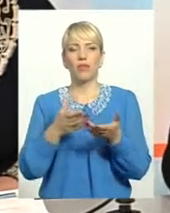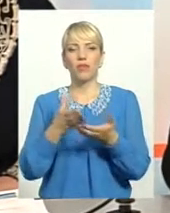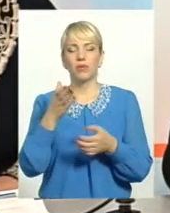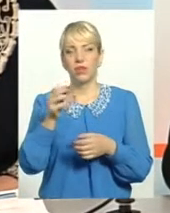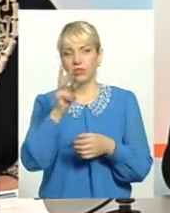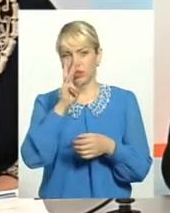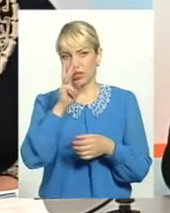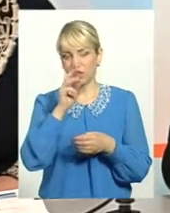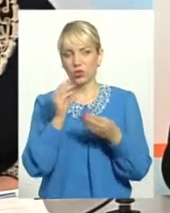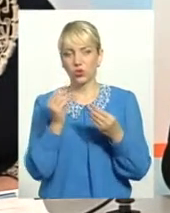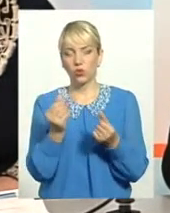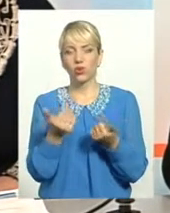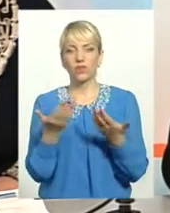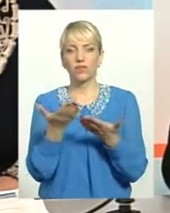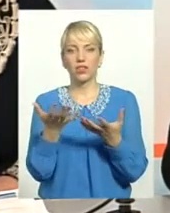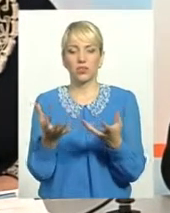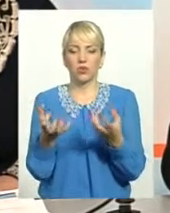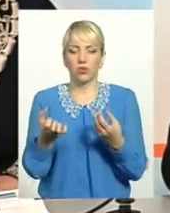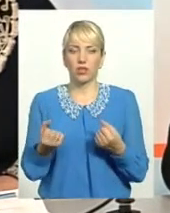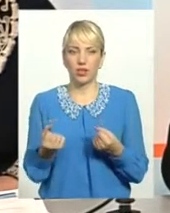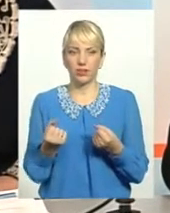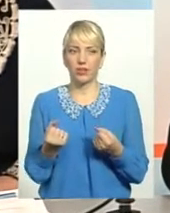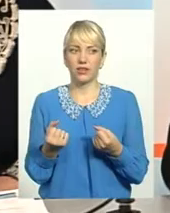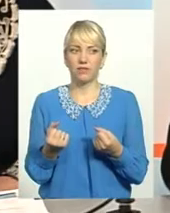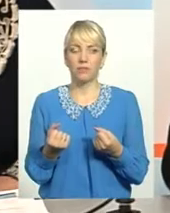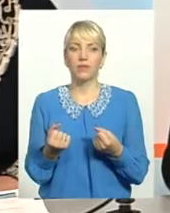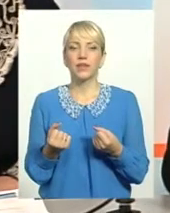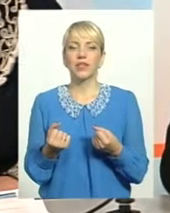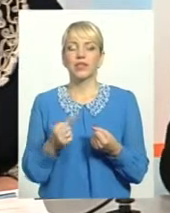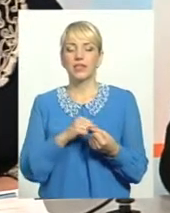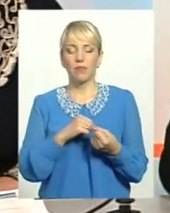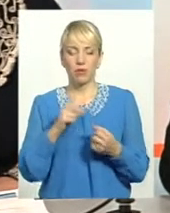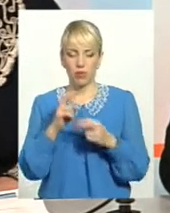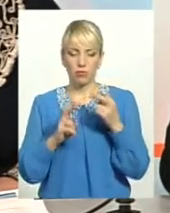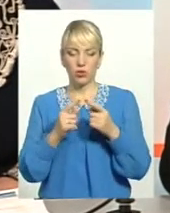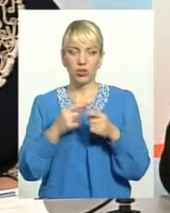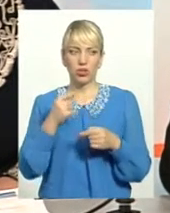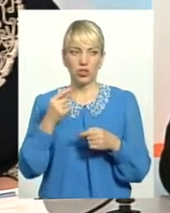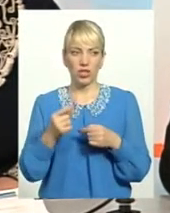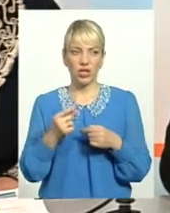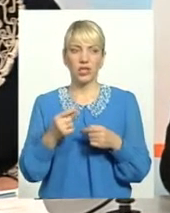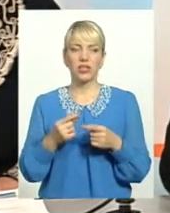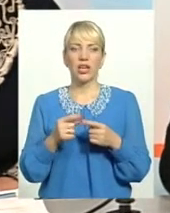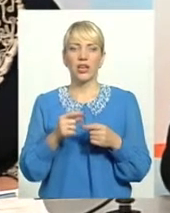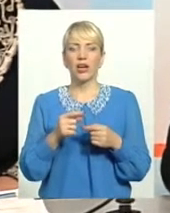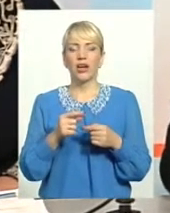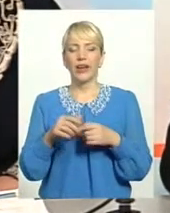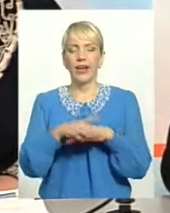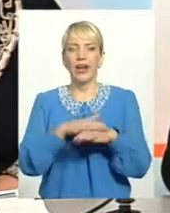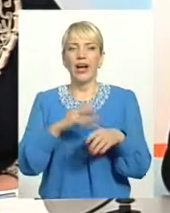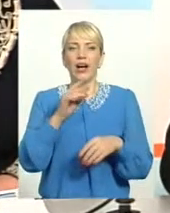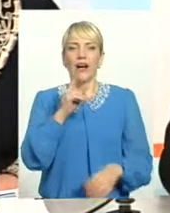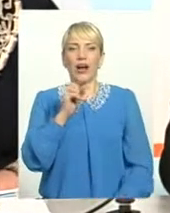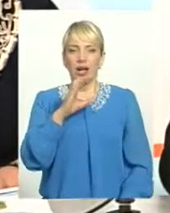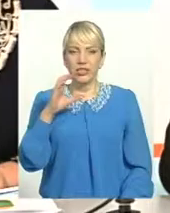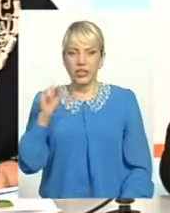плата із коштів, які отримані самим безпосередньо підприємством, це або через реєстратори зрухнукових операцій, касові апарати,